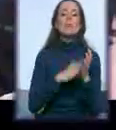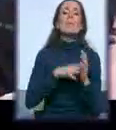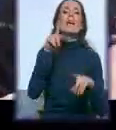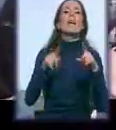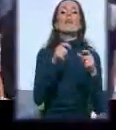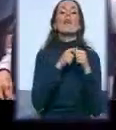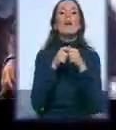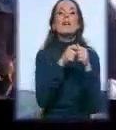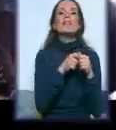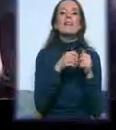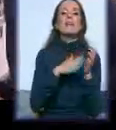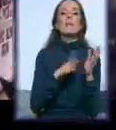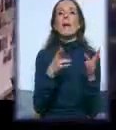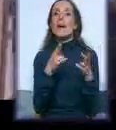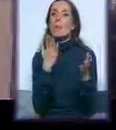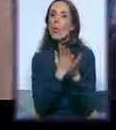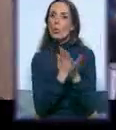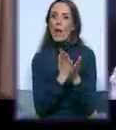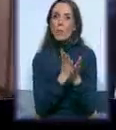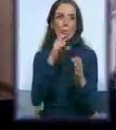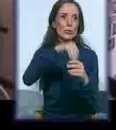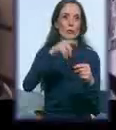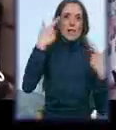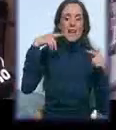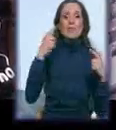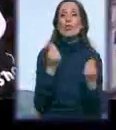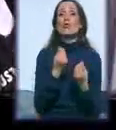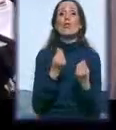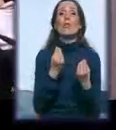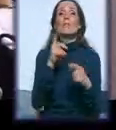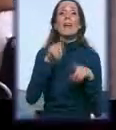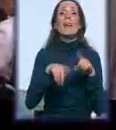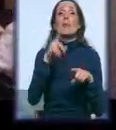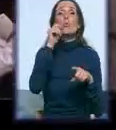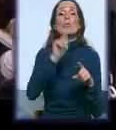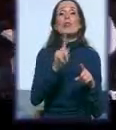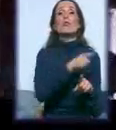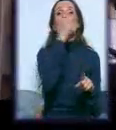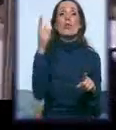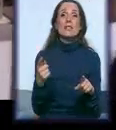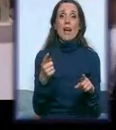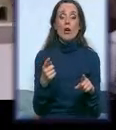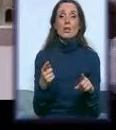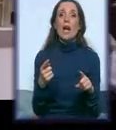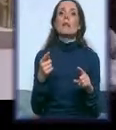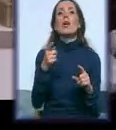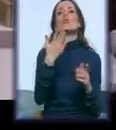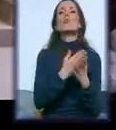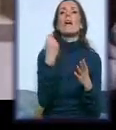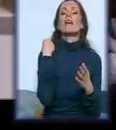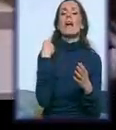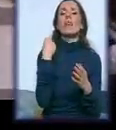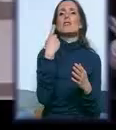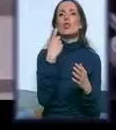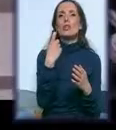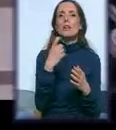da budu prihvaćene, da budu tu, pošto ponekad ljudi nisu po ceo dan. Tu se javi oko stotinjak organizacija. Mi imamo 60 štandora. Mi